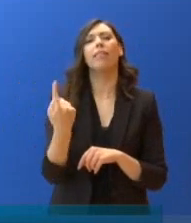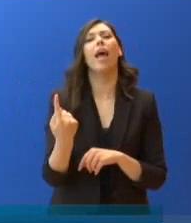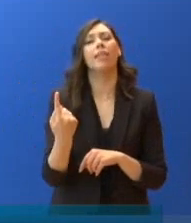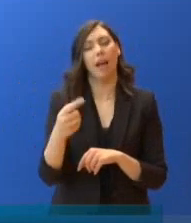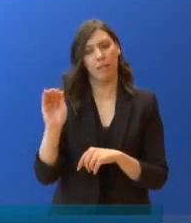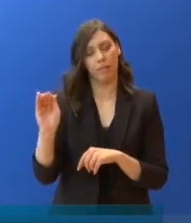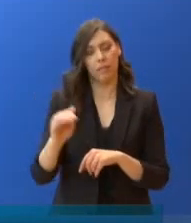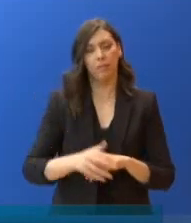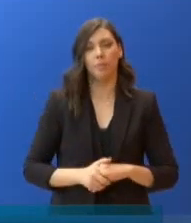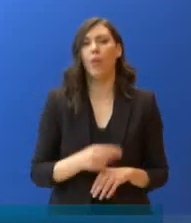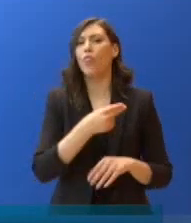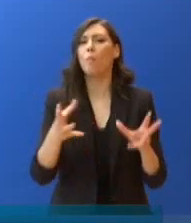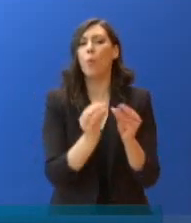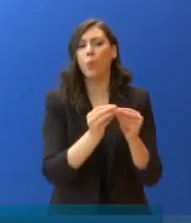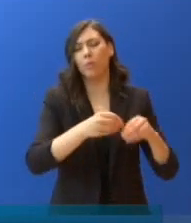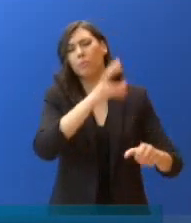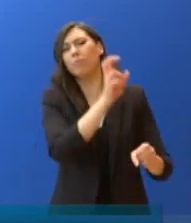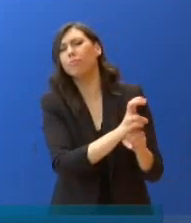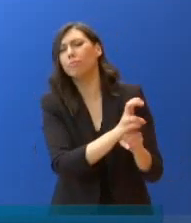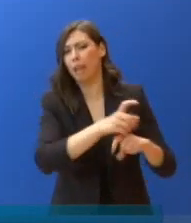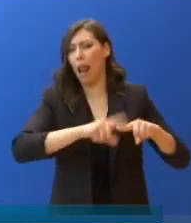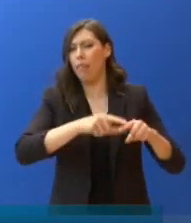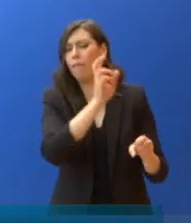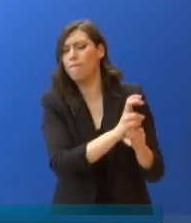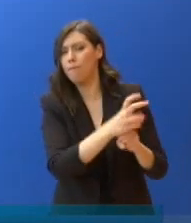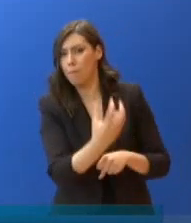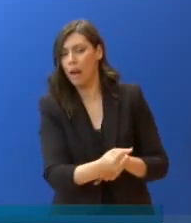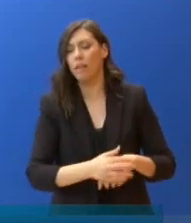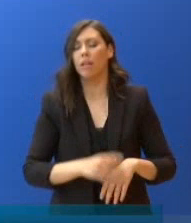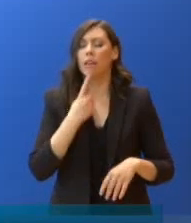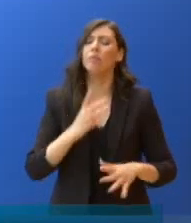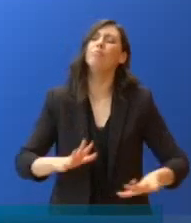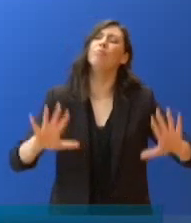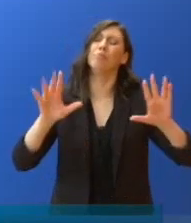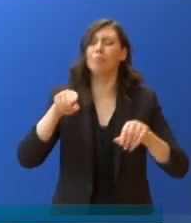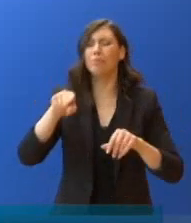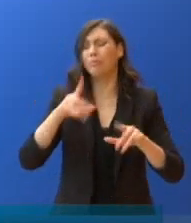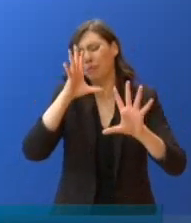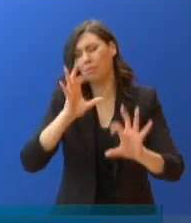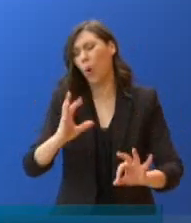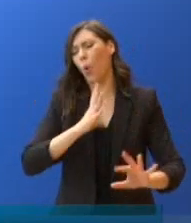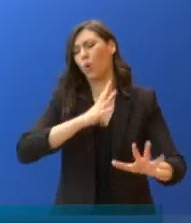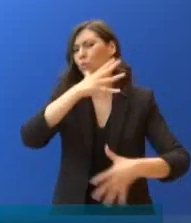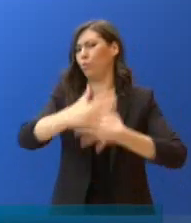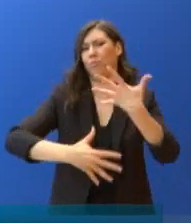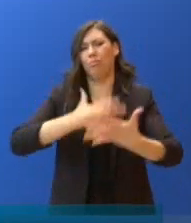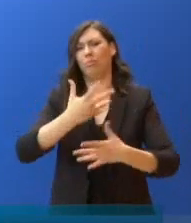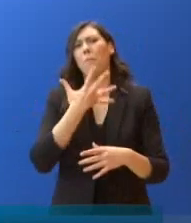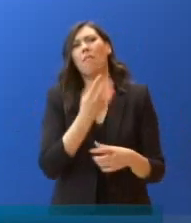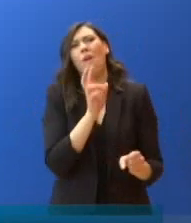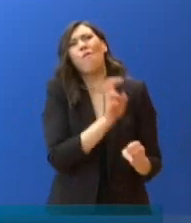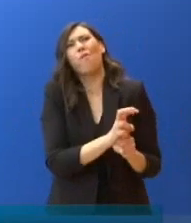Καταρχάς, δεν υπάρχουν μαξιλάρια ή άλλες ορολογίες που μπερδεύουν τους πολίτες. Υπάρχει το Ταμείο του Κράτους.